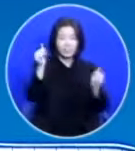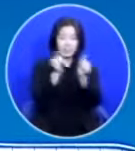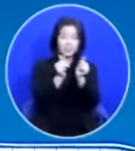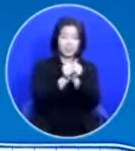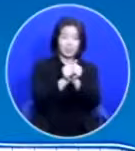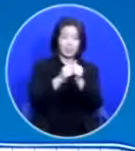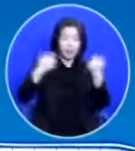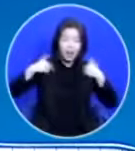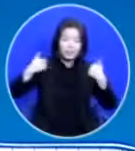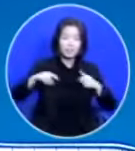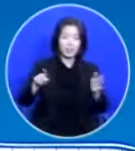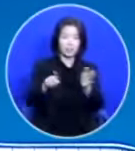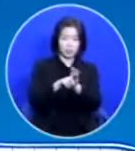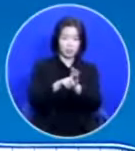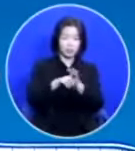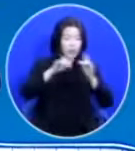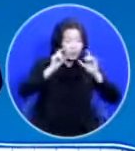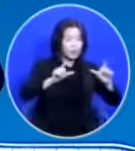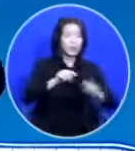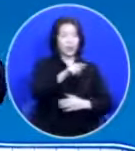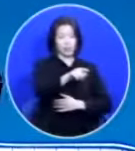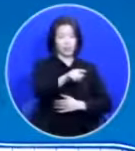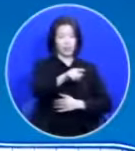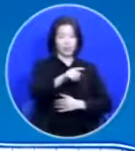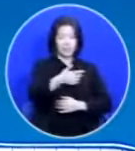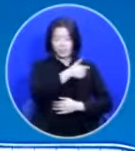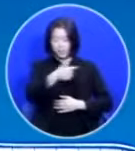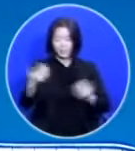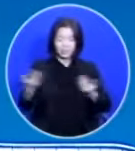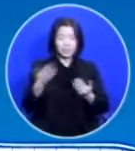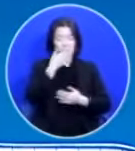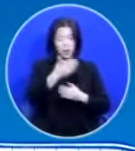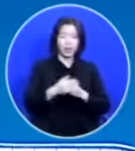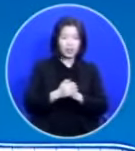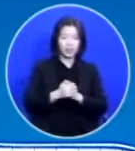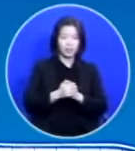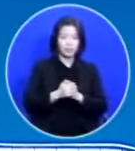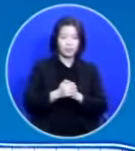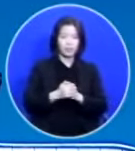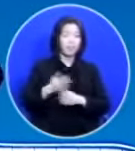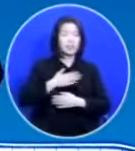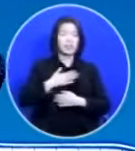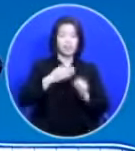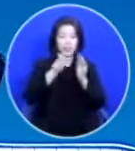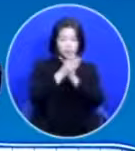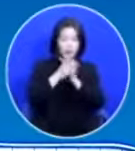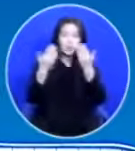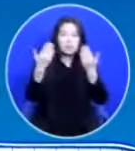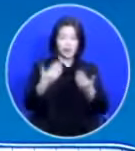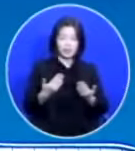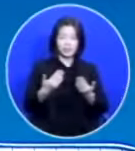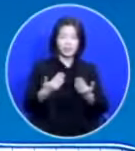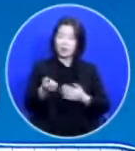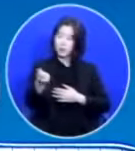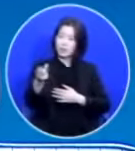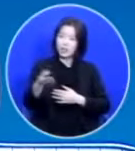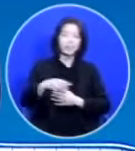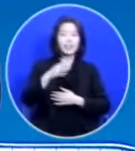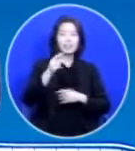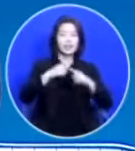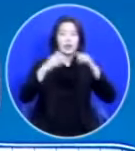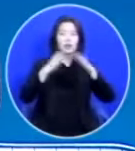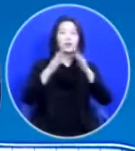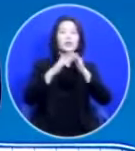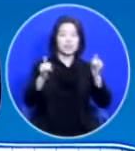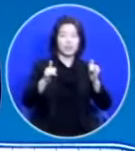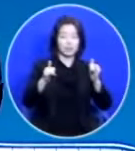늘 믿음으로 선포했어요 너는 큰일을 할 거야 제가 기도받은 몇 안 되는 교인 중에 한 분입니다 그